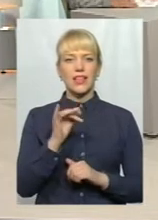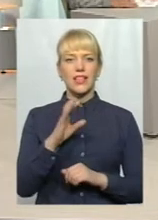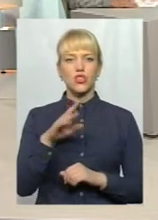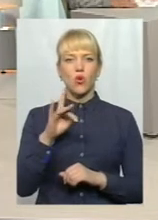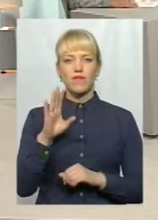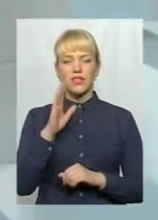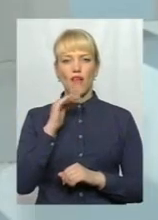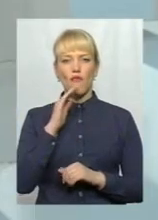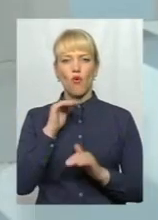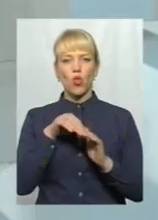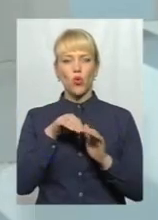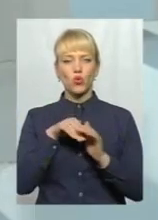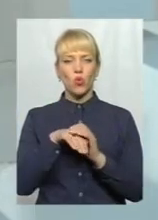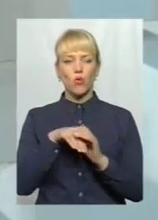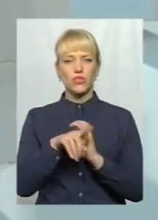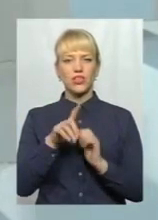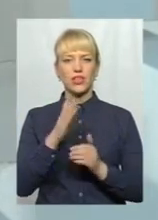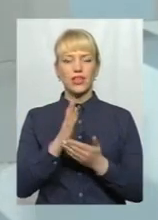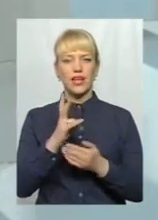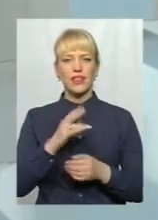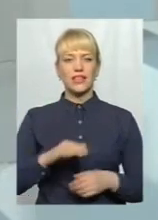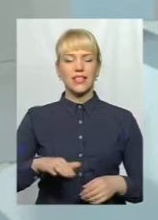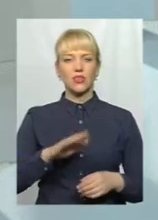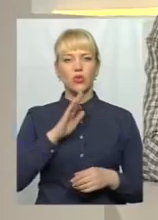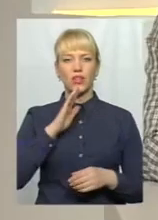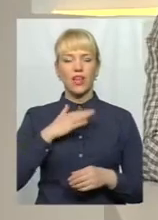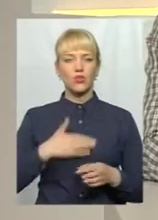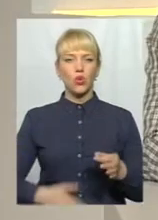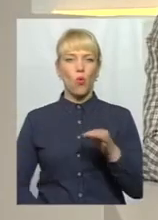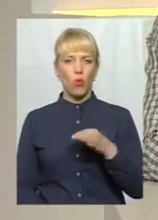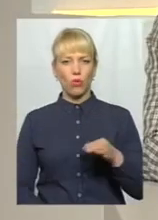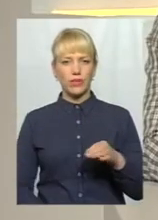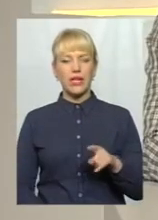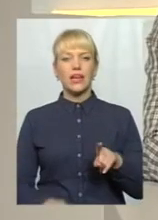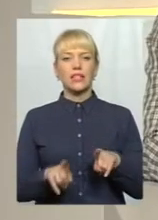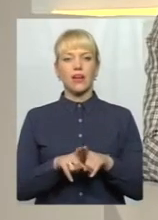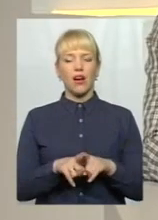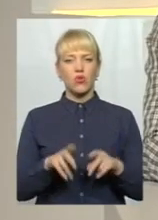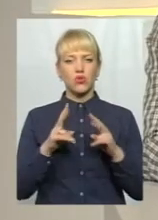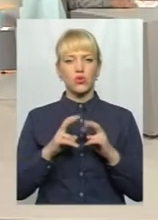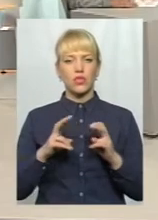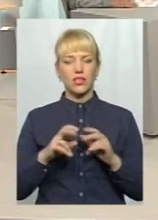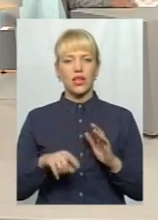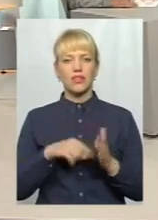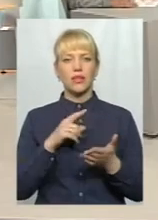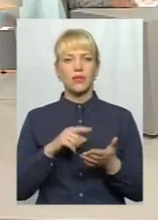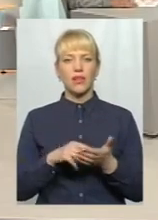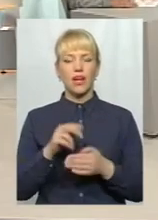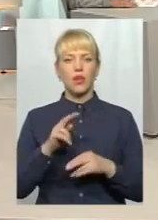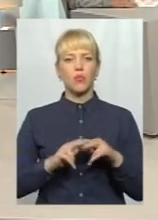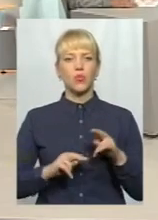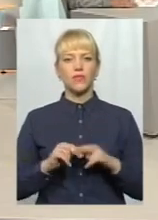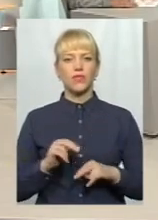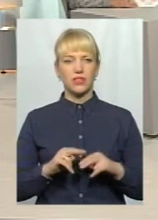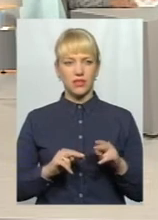взагалі, які існують на території нашої області. І, зокрема, також розглядалось питання будівництва